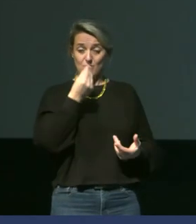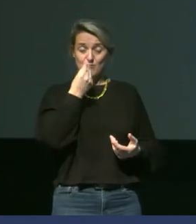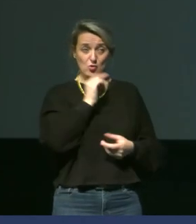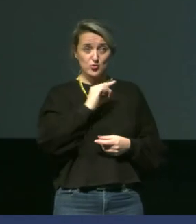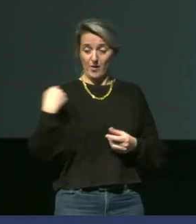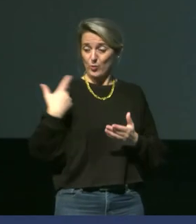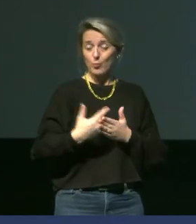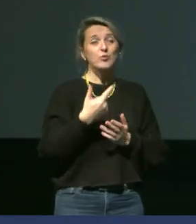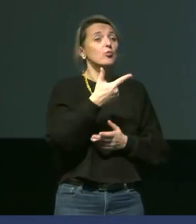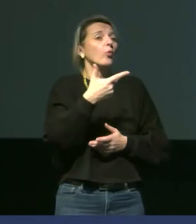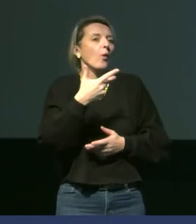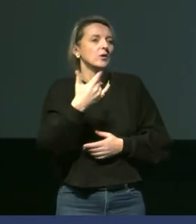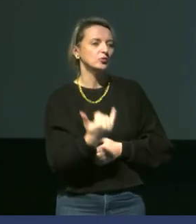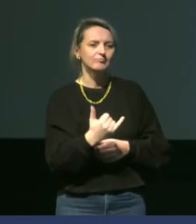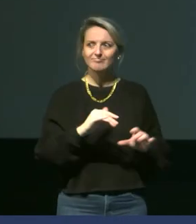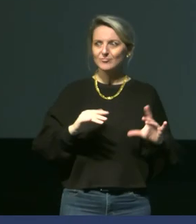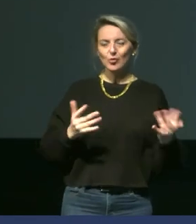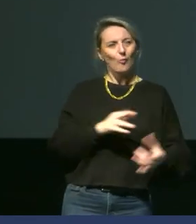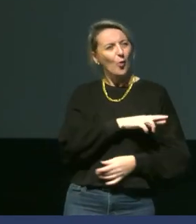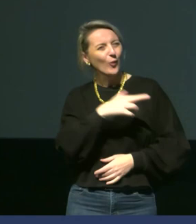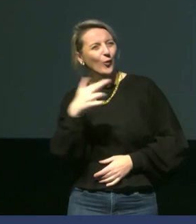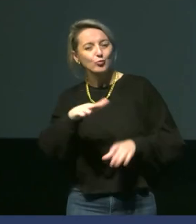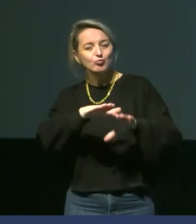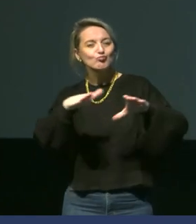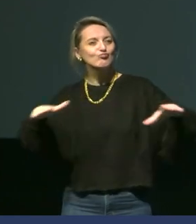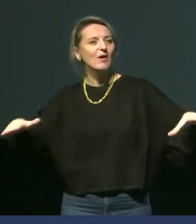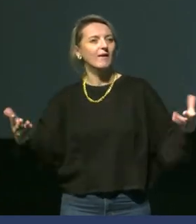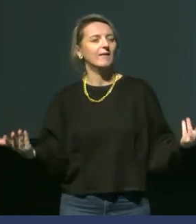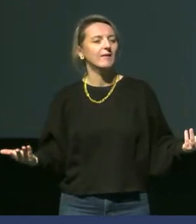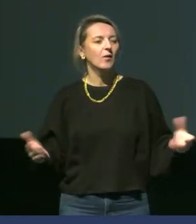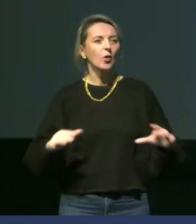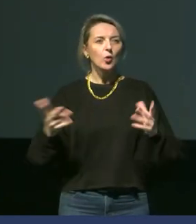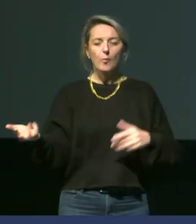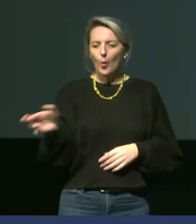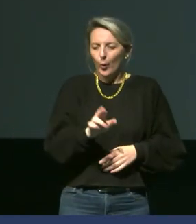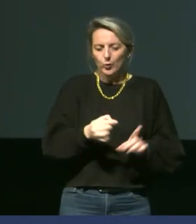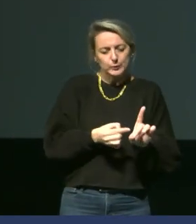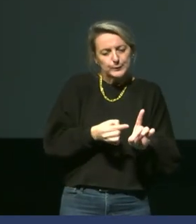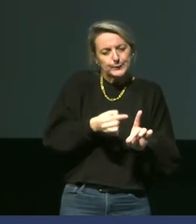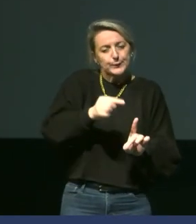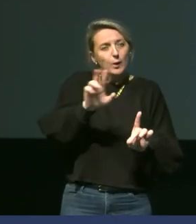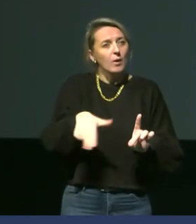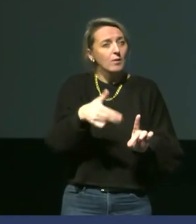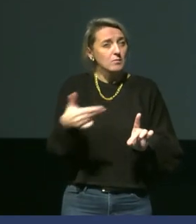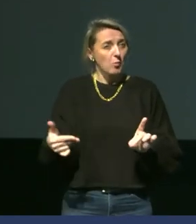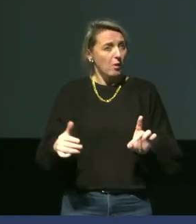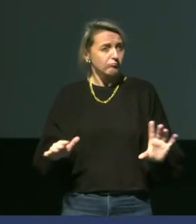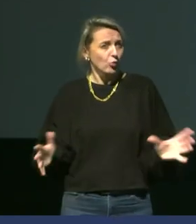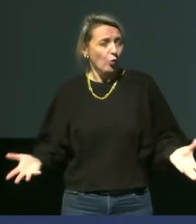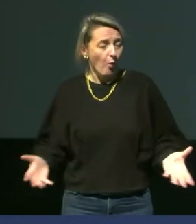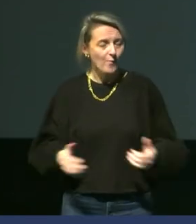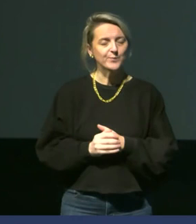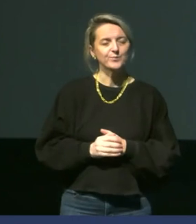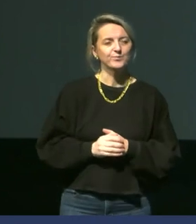comment est-ce que les individus vont regagner leur normothermie ? Comment est-ce qu vont être capables de réaugmenter la température de